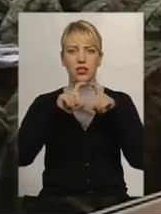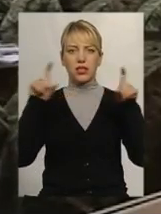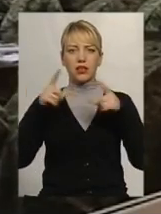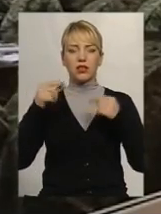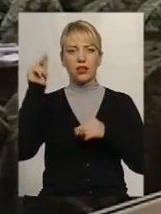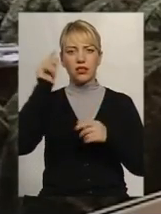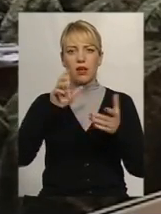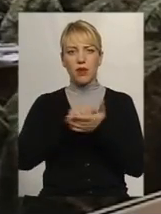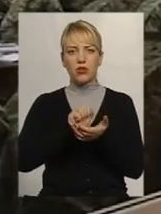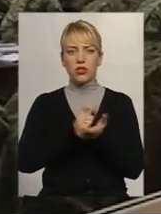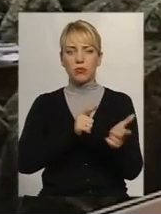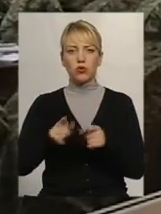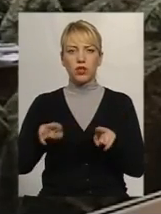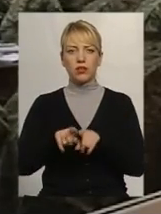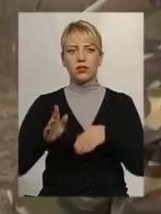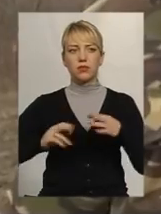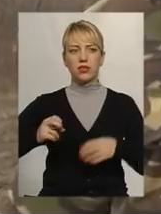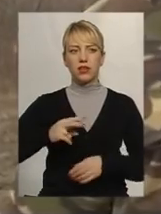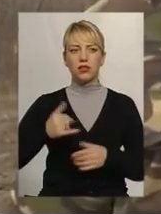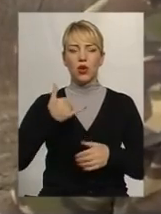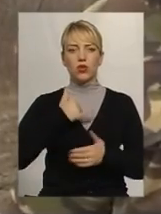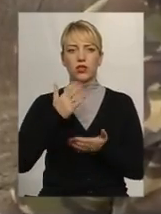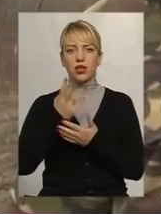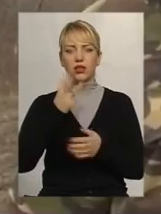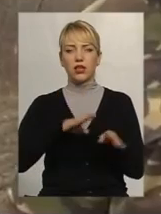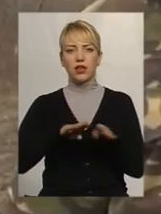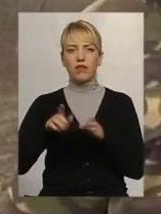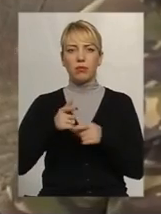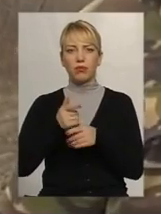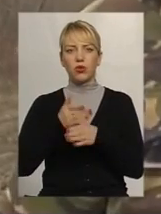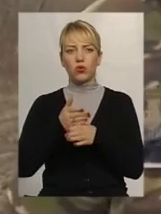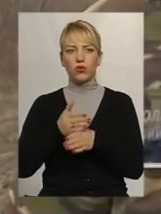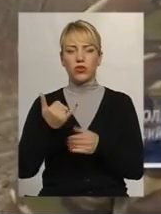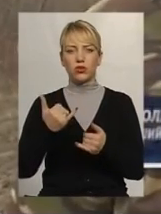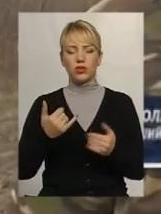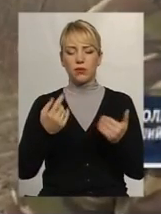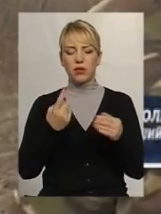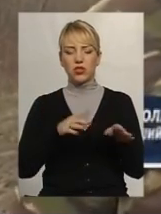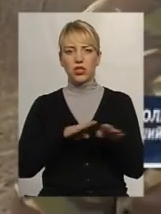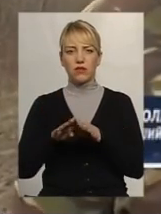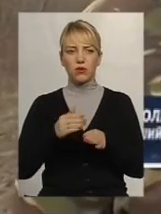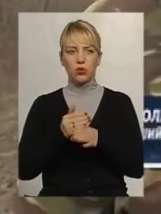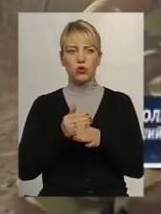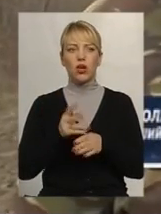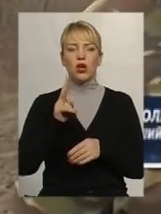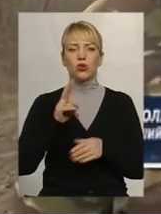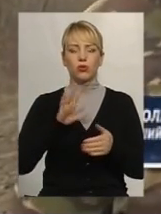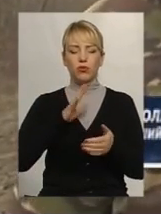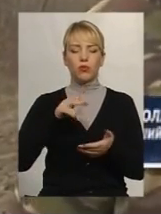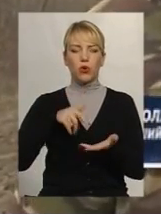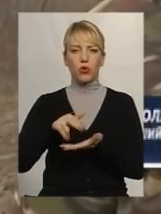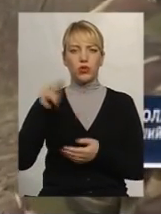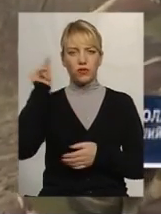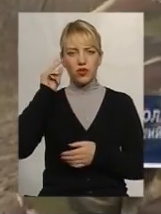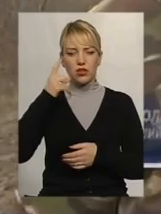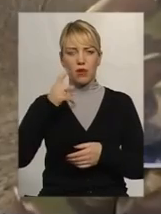займаються підготовкою таких спеціалістів. У нас є три рівні підготовки. Зараз перший рівень. Той, хто вже проходив навчання на